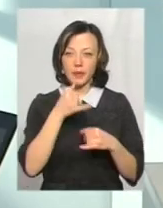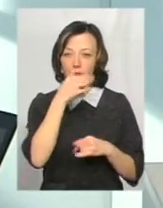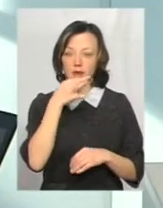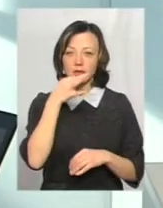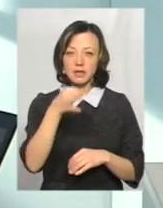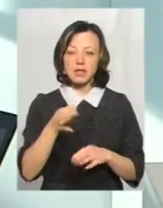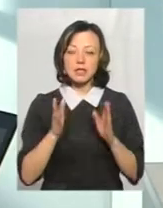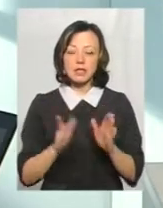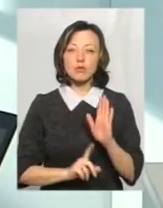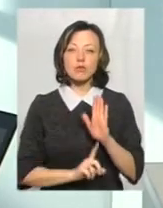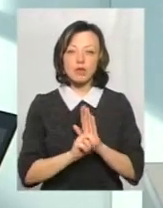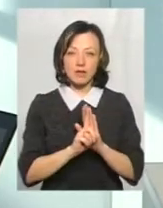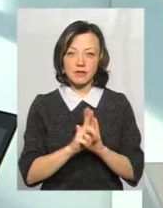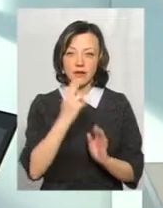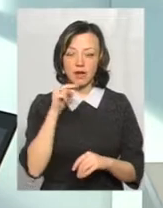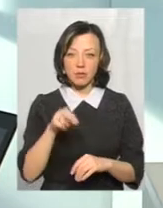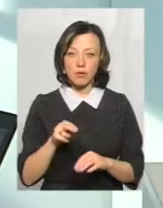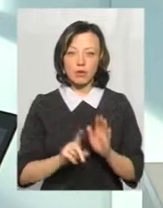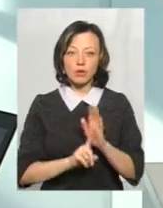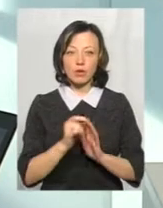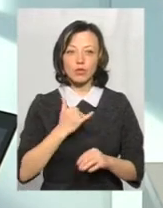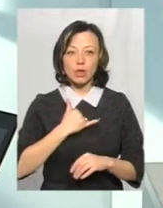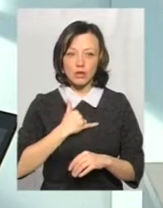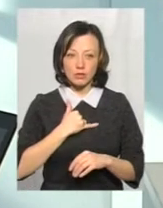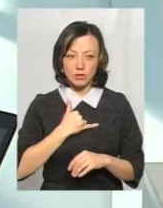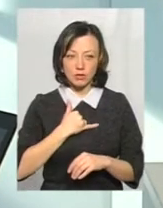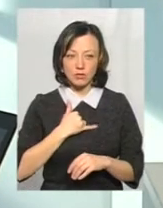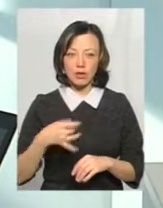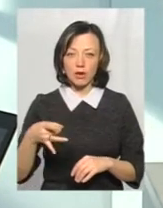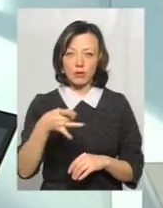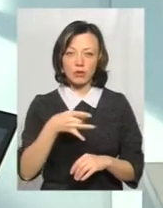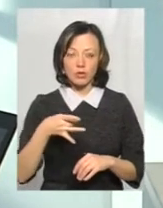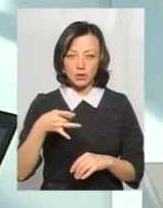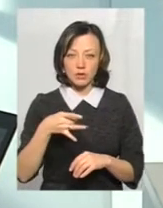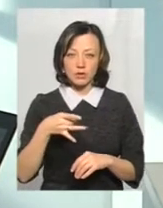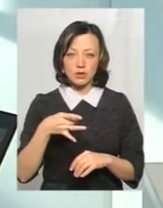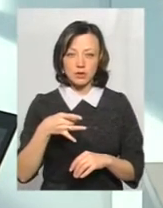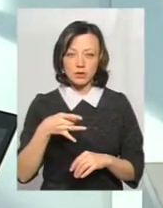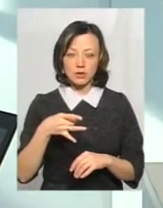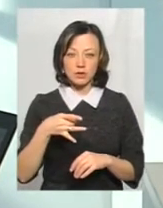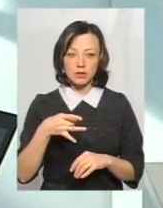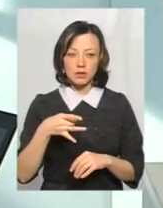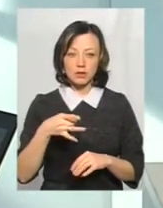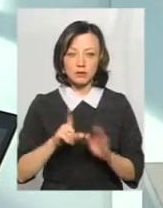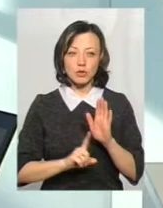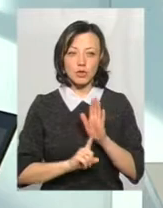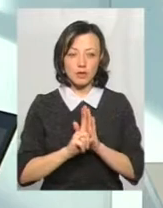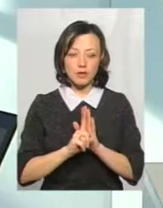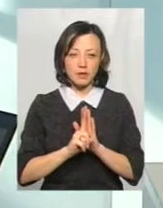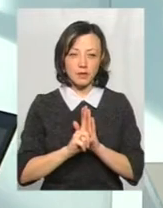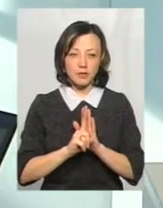сказати, він тільки почався грип. І грип почався в нашому регіоні, в регіоні почався